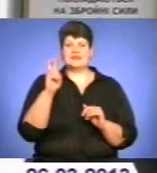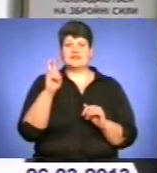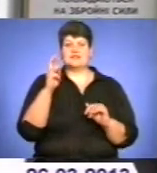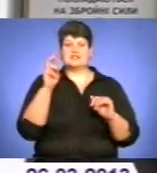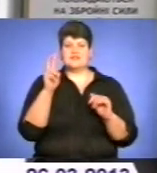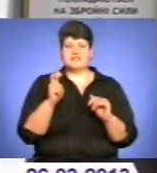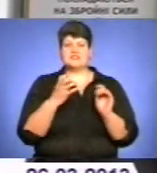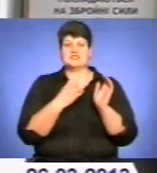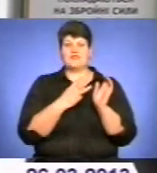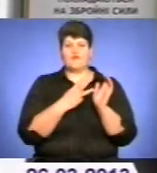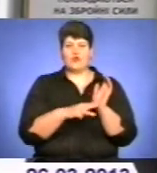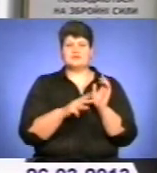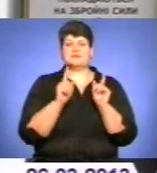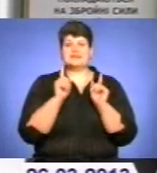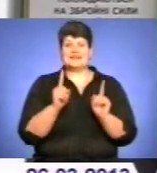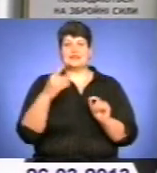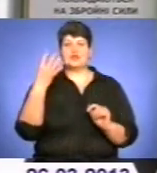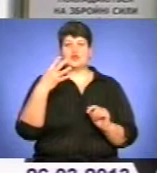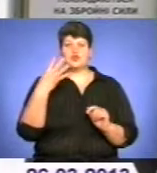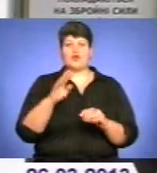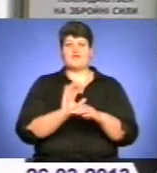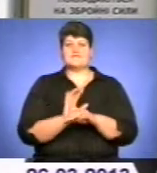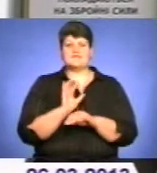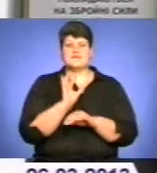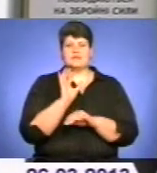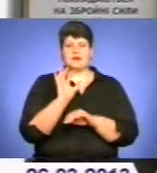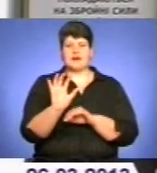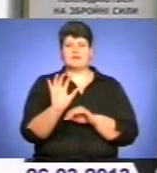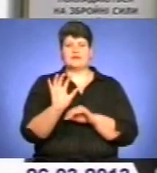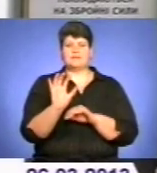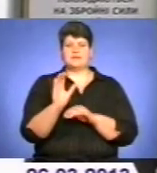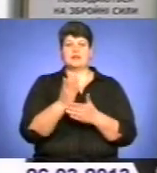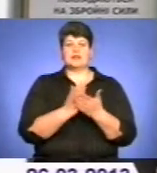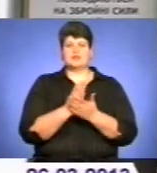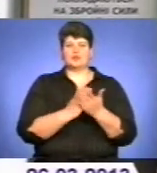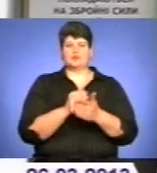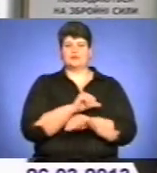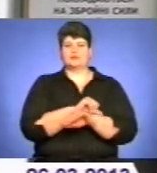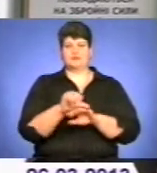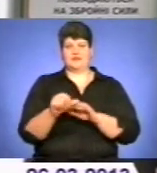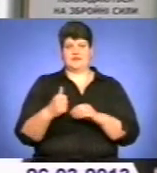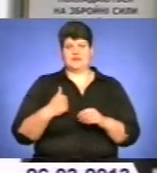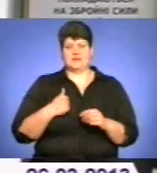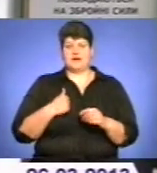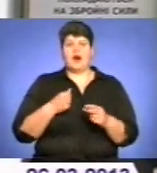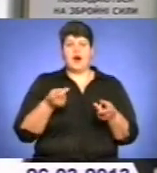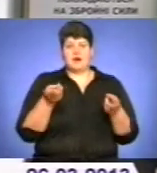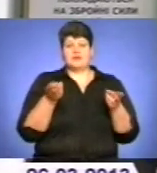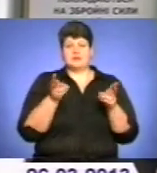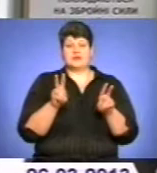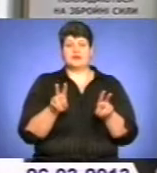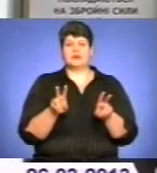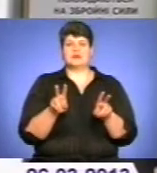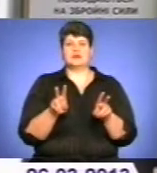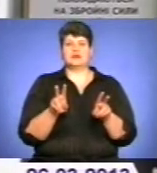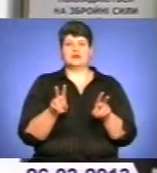тобто тільки 40 людей відправили на службу прикордонних військ. А останніх направили,